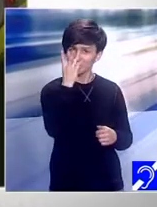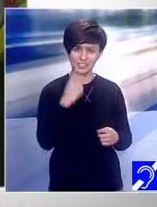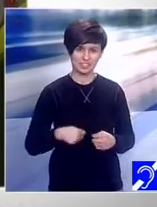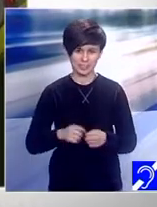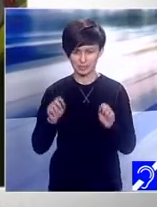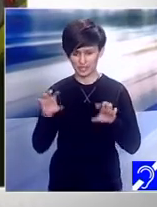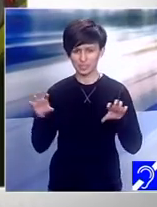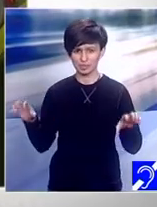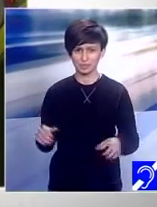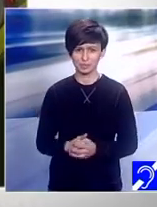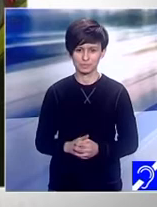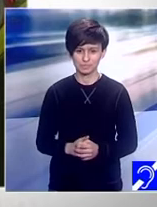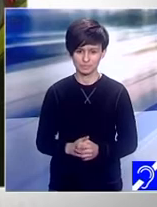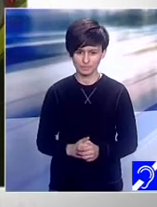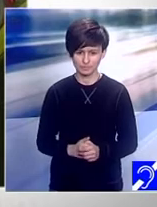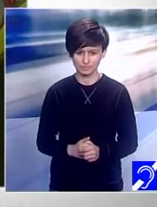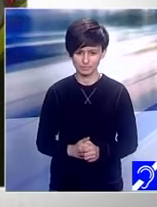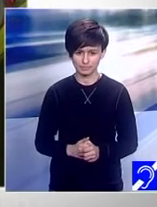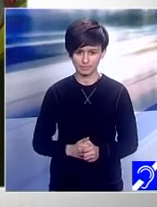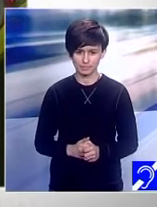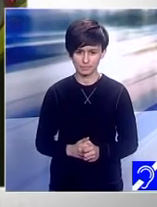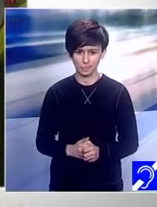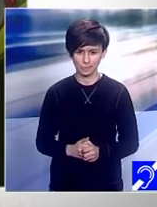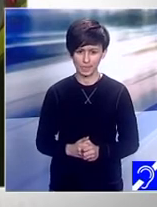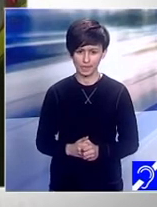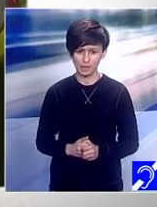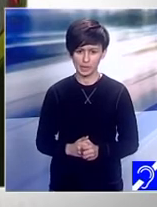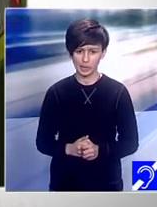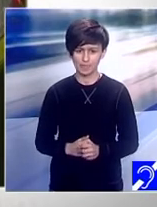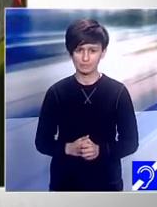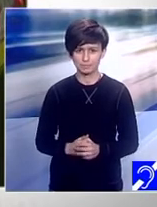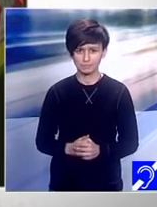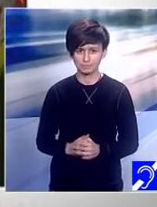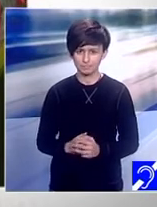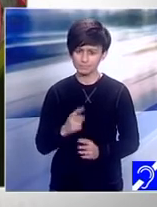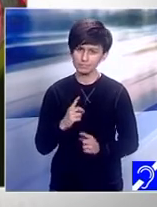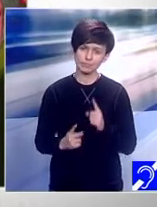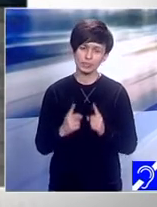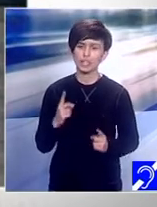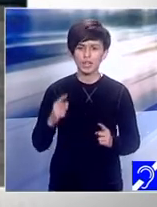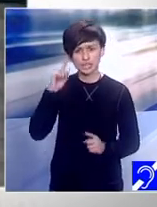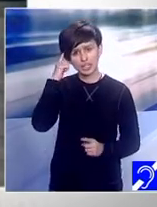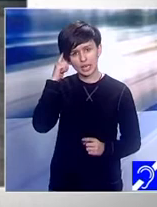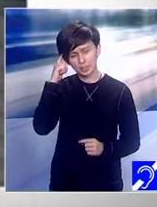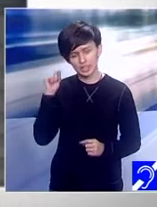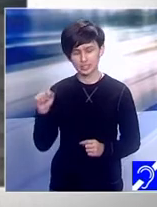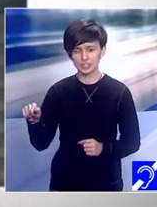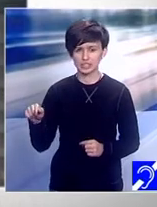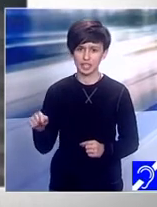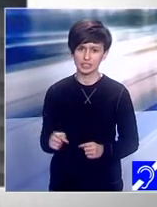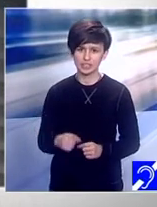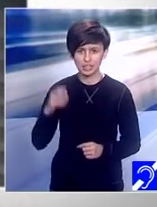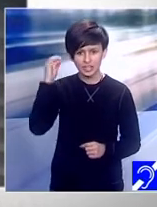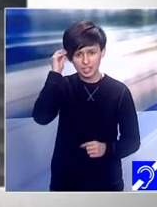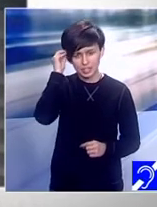veselie. Când mă gândesc la tine, când spun Maria Cuc, mă gândesc la foarte mult curaj, foarte